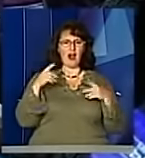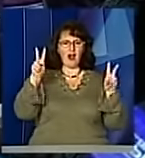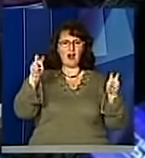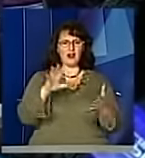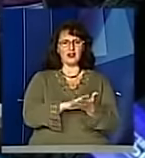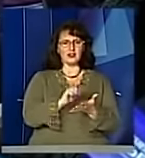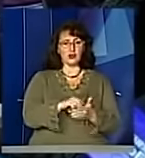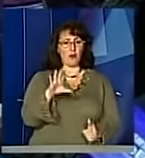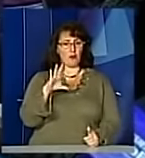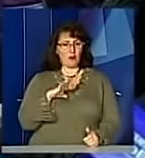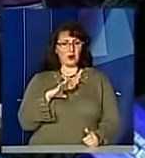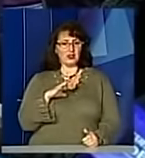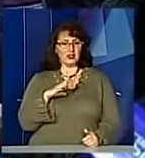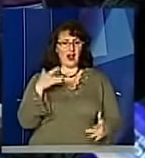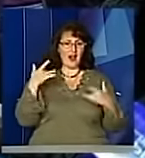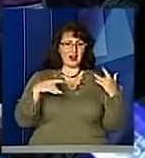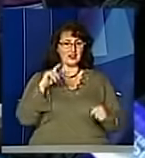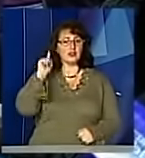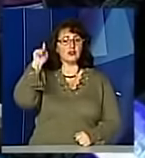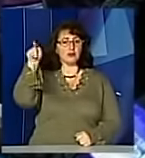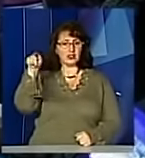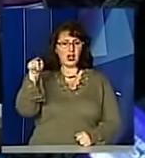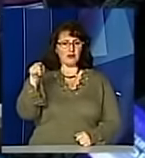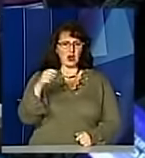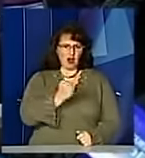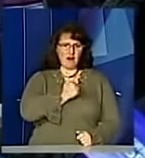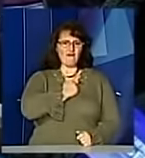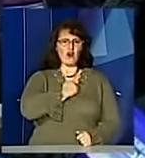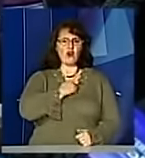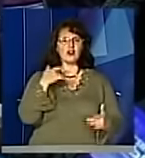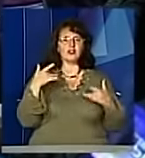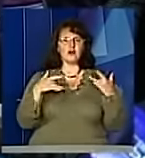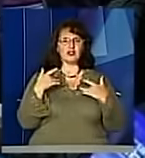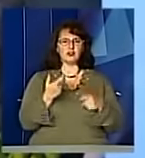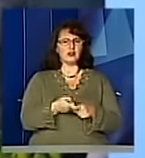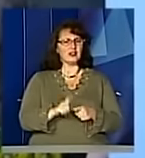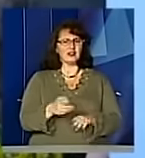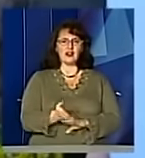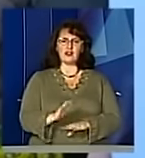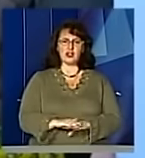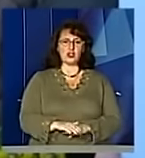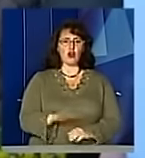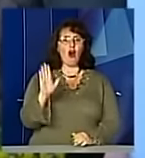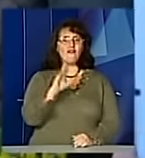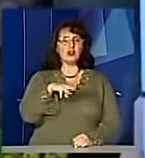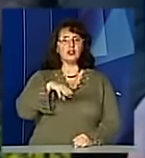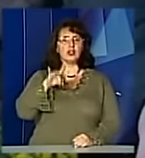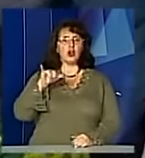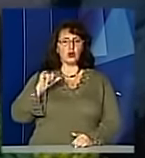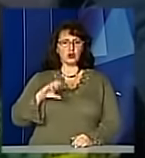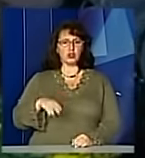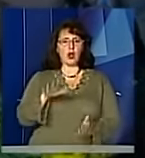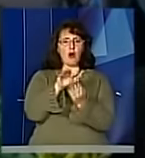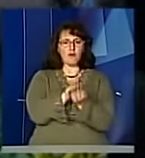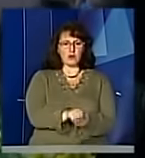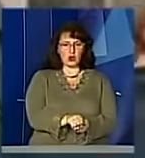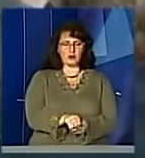Бути артистом там, артистом-воїном, зокрема, важко. Володимир Труш посмертно нагороджений